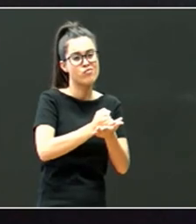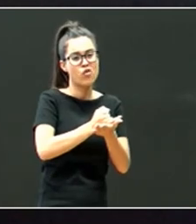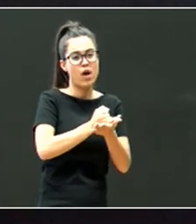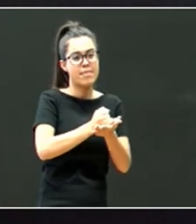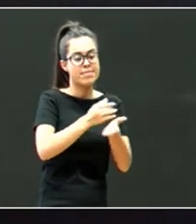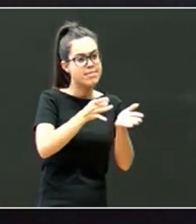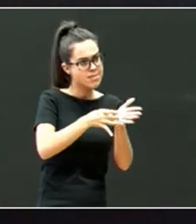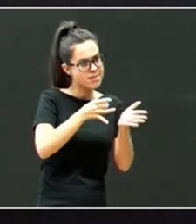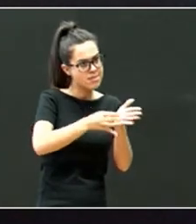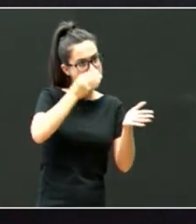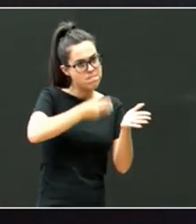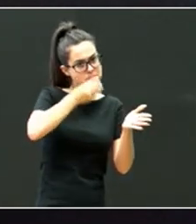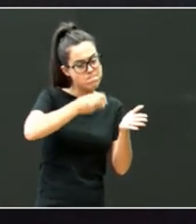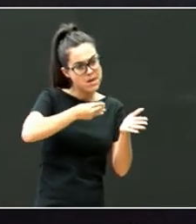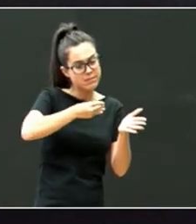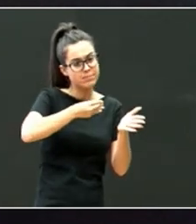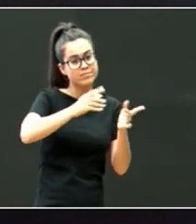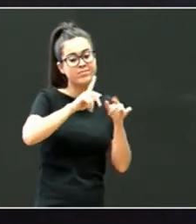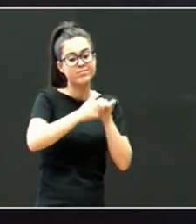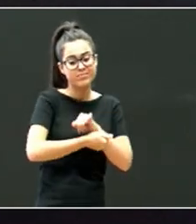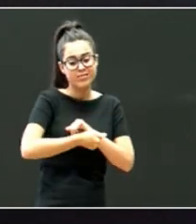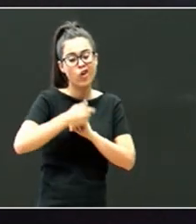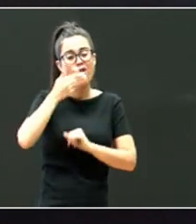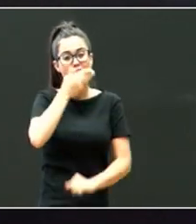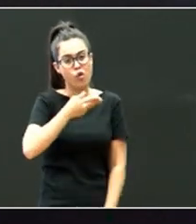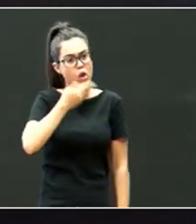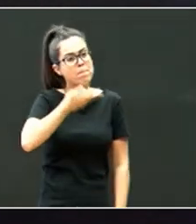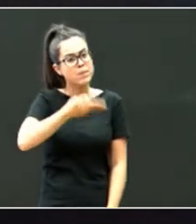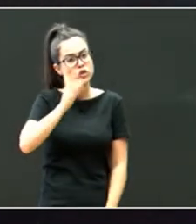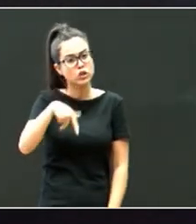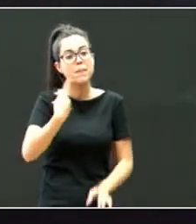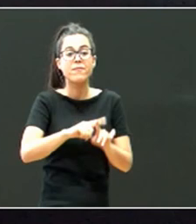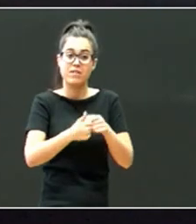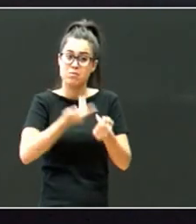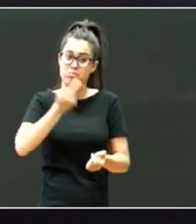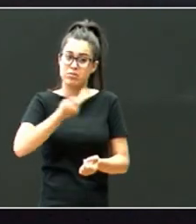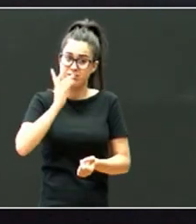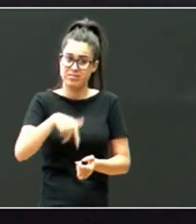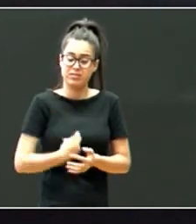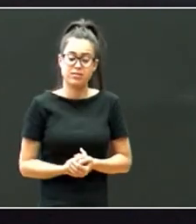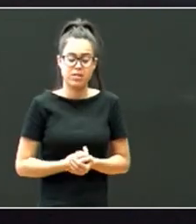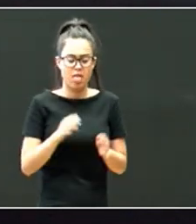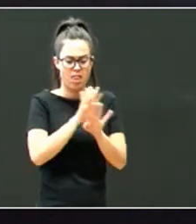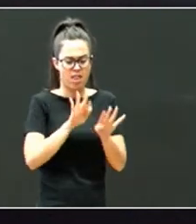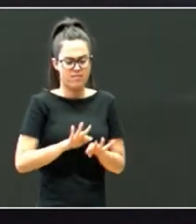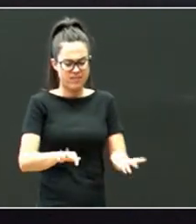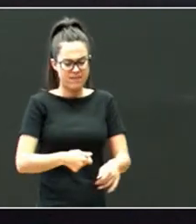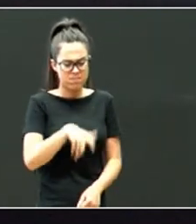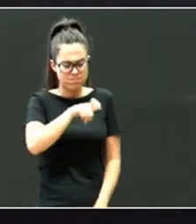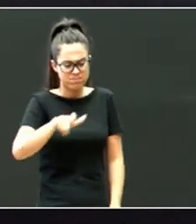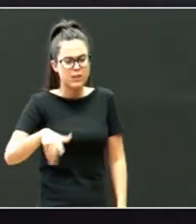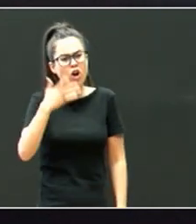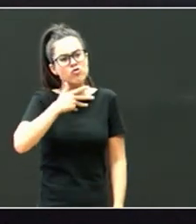edo, zikometrikuak pasa ezkero, eskolak bere garrantzia dauko, eta familia baitea. Azkenean, geien ezagutzen dauen,